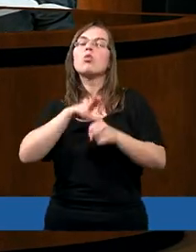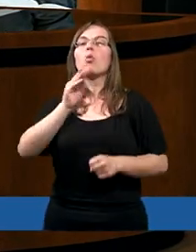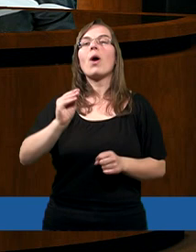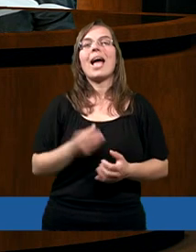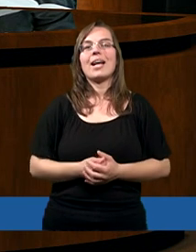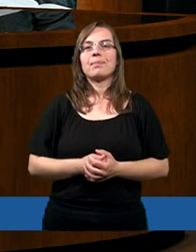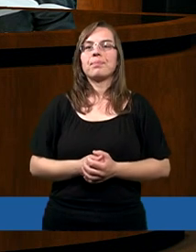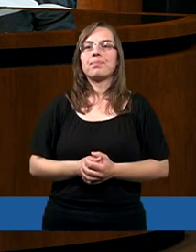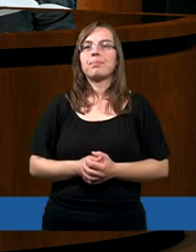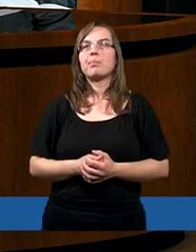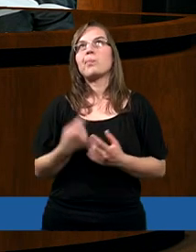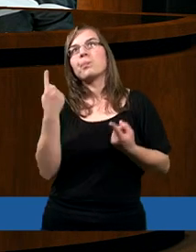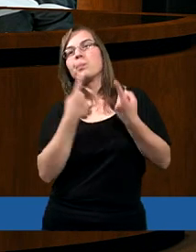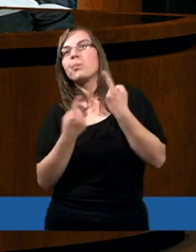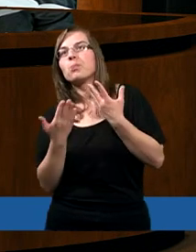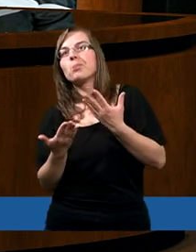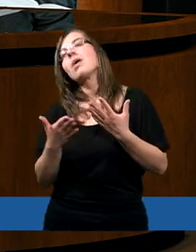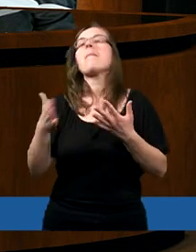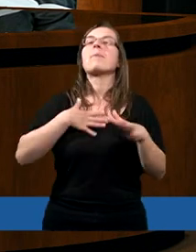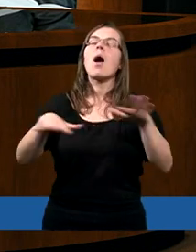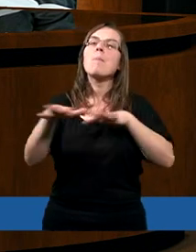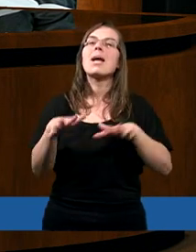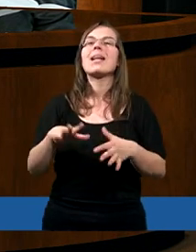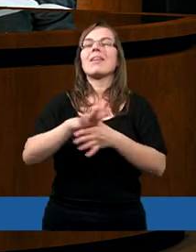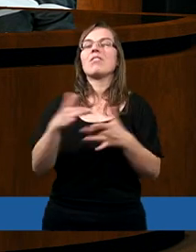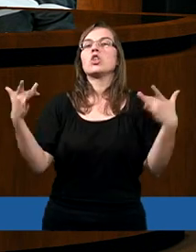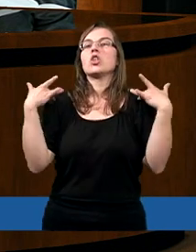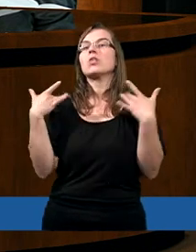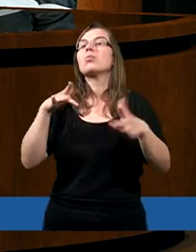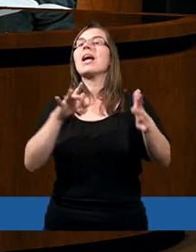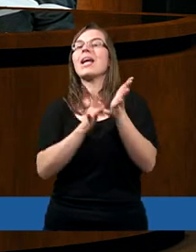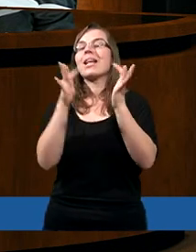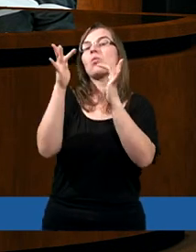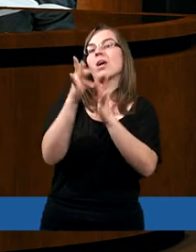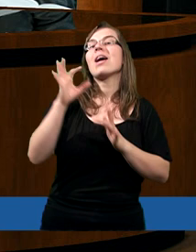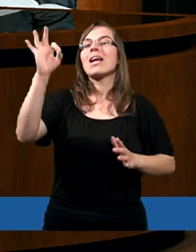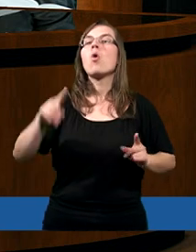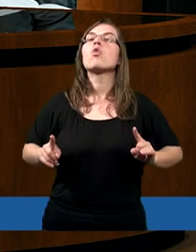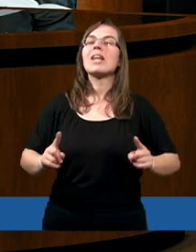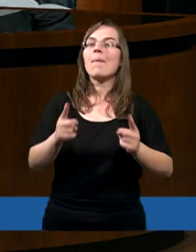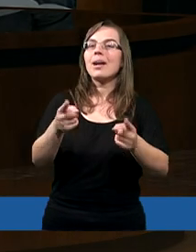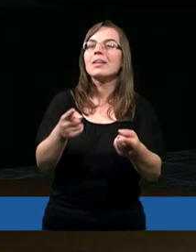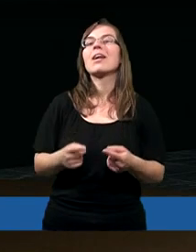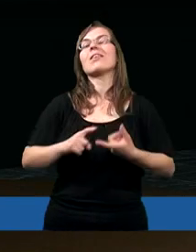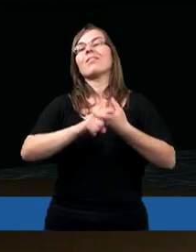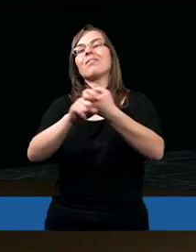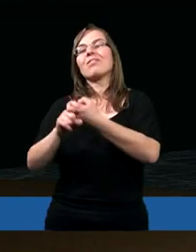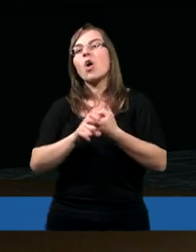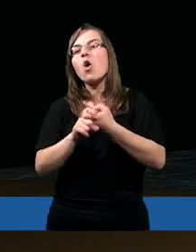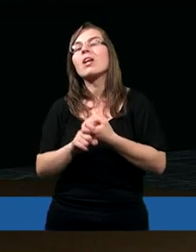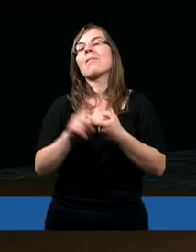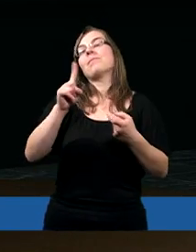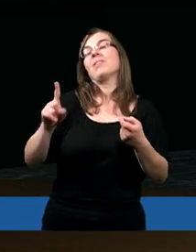miały miejsce w życiu Jezusa, jego działalności związane z